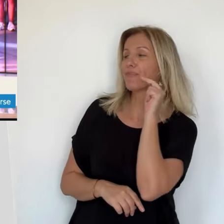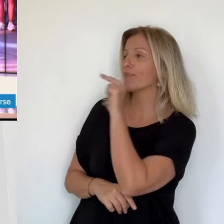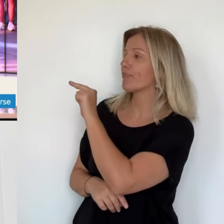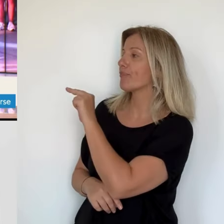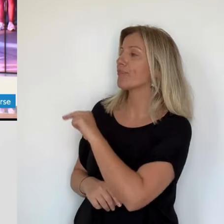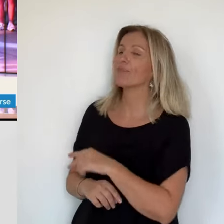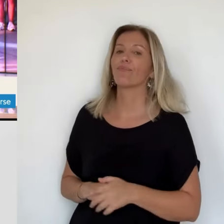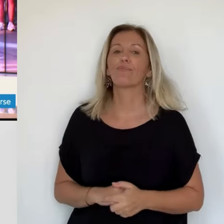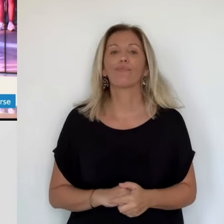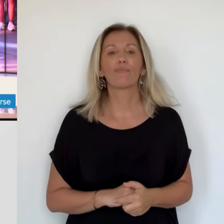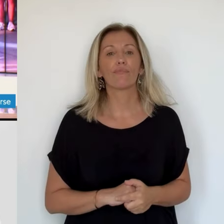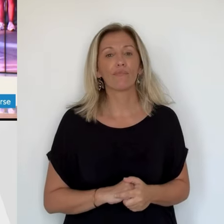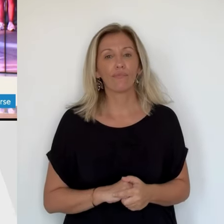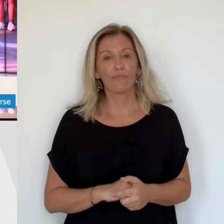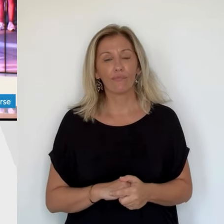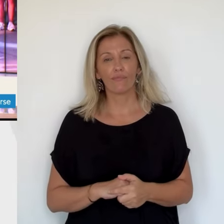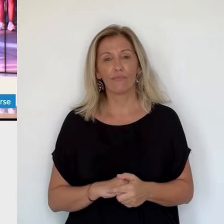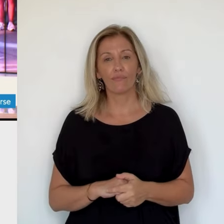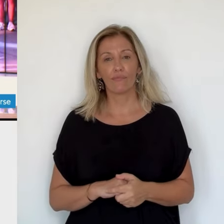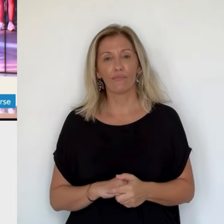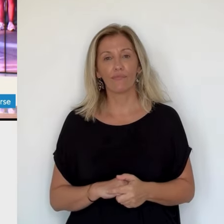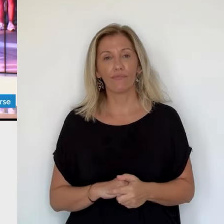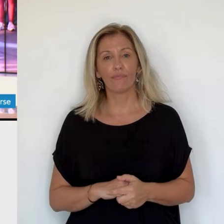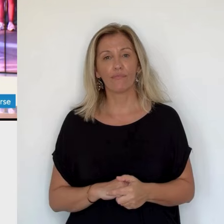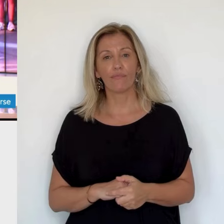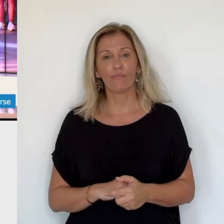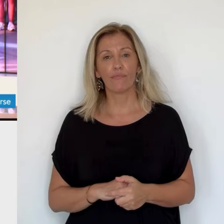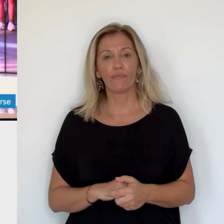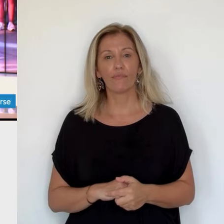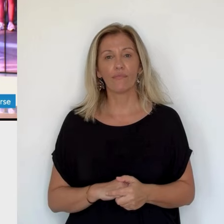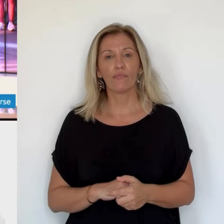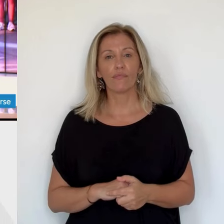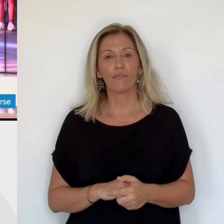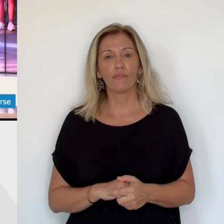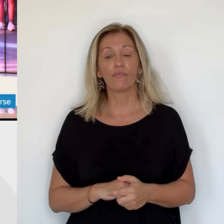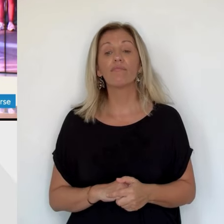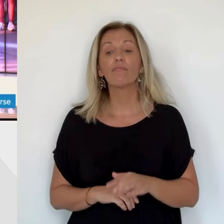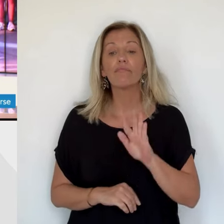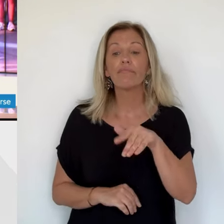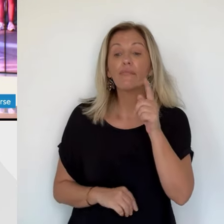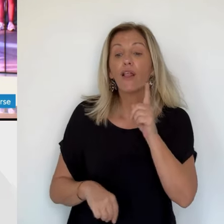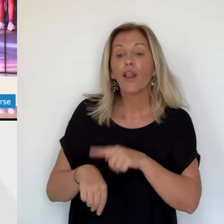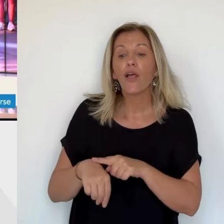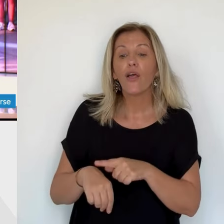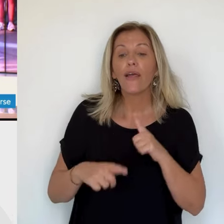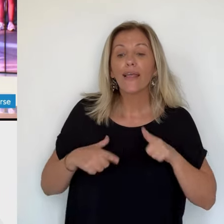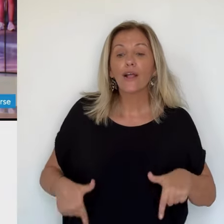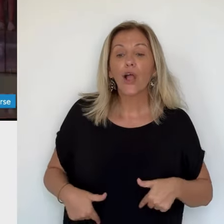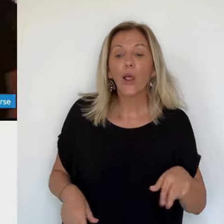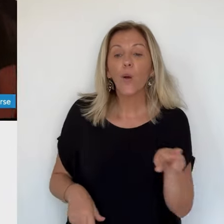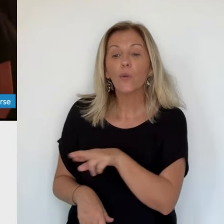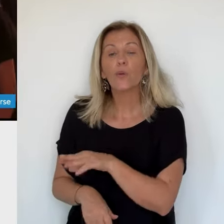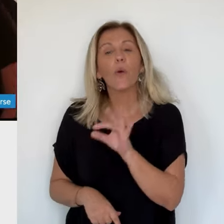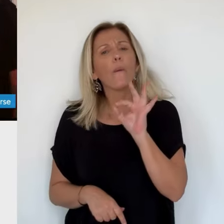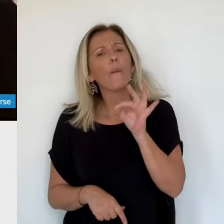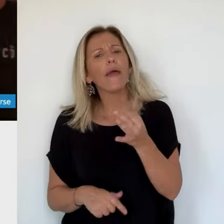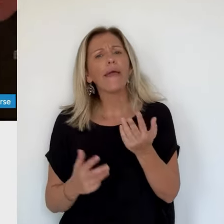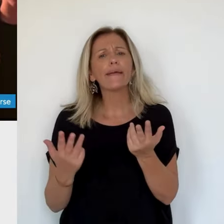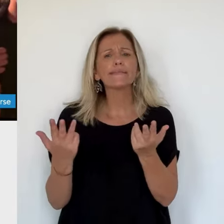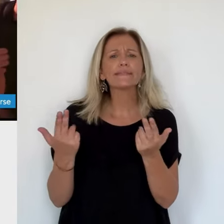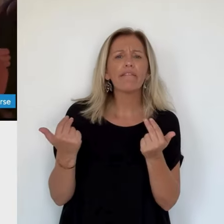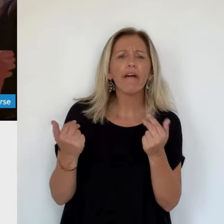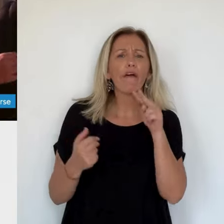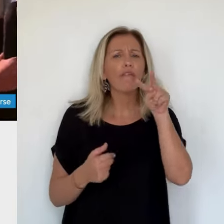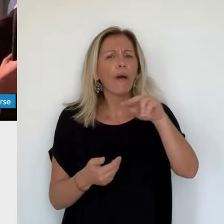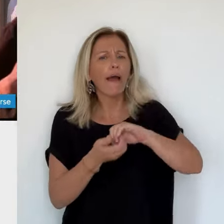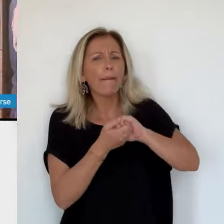révolution également pour les familles. Premières impressions avec Florence Antomarque et Yann Richard Gallardo. Contente de retrouver l'école ?